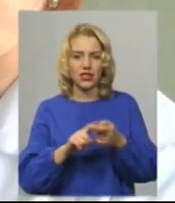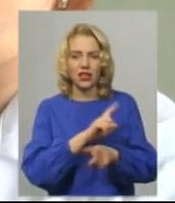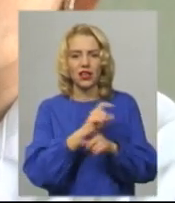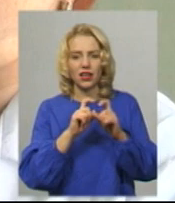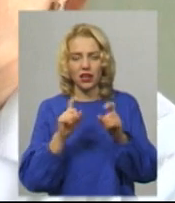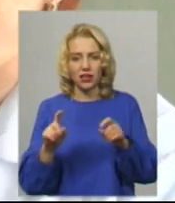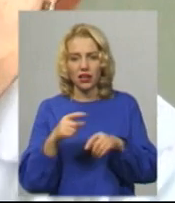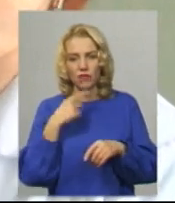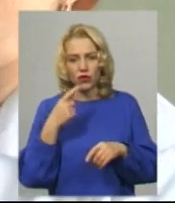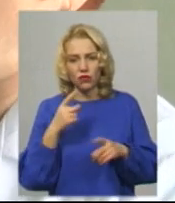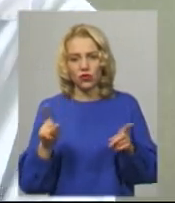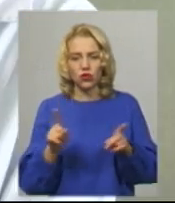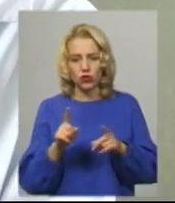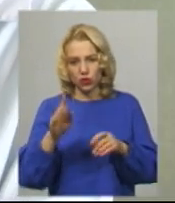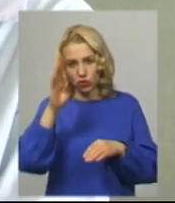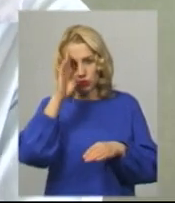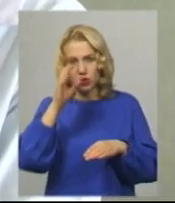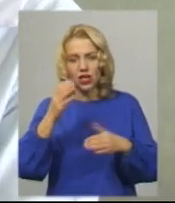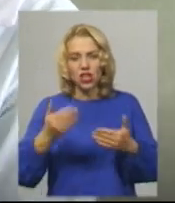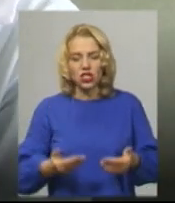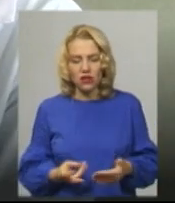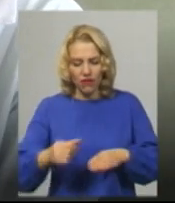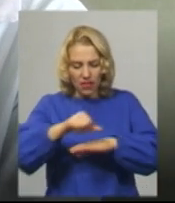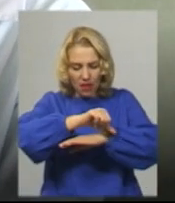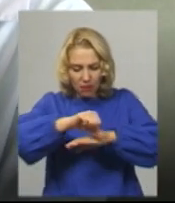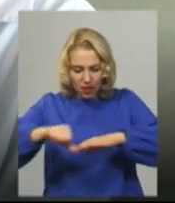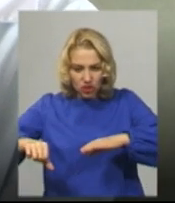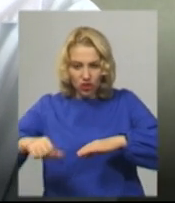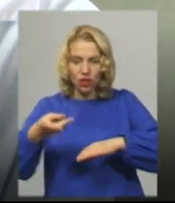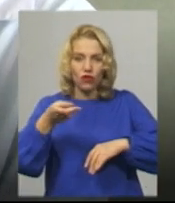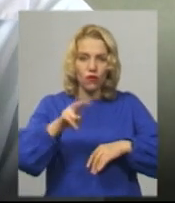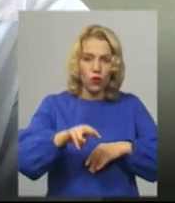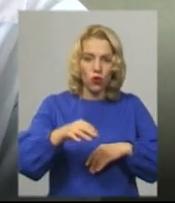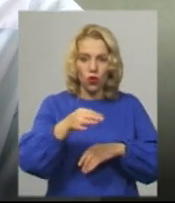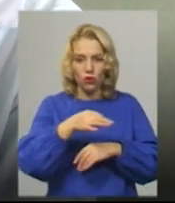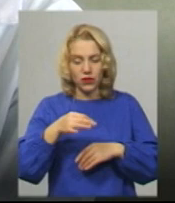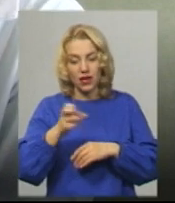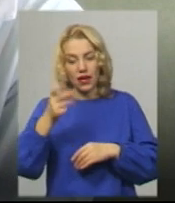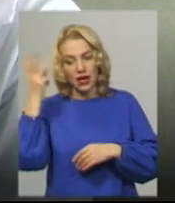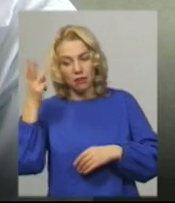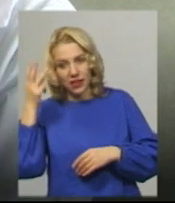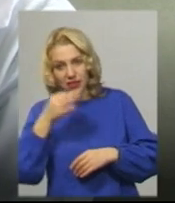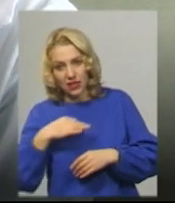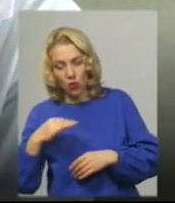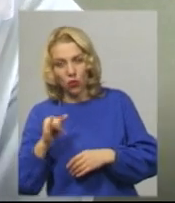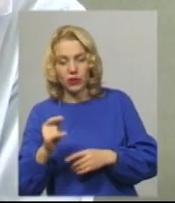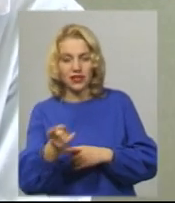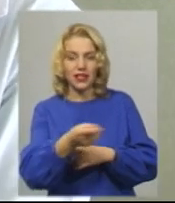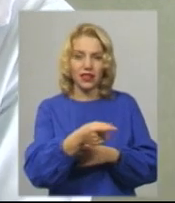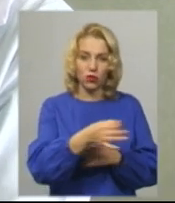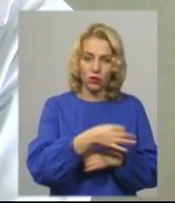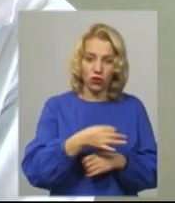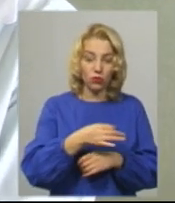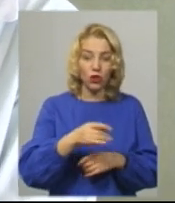хворий живе на межі двох областей. Пацієнт проживає на межі Хмельницької області та Тернопільської області, тому